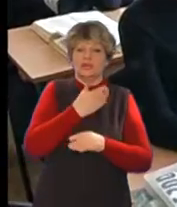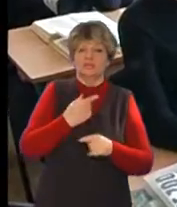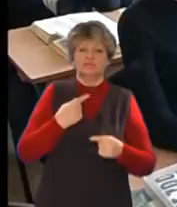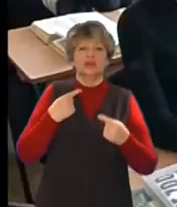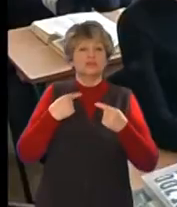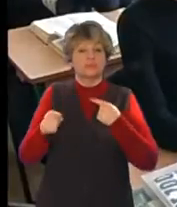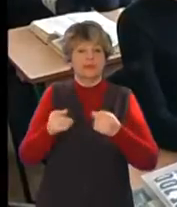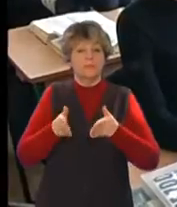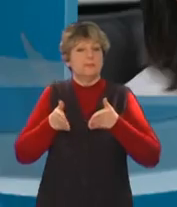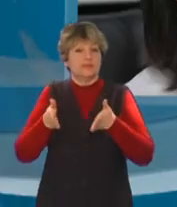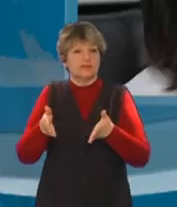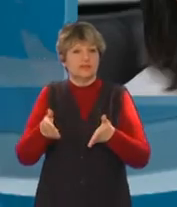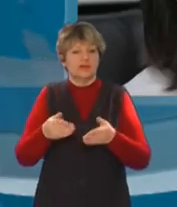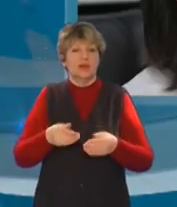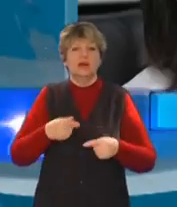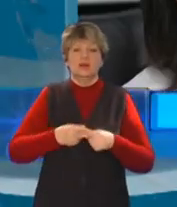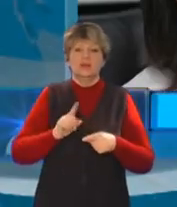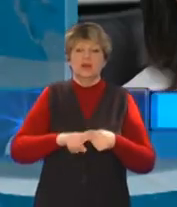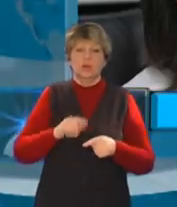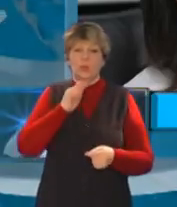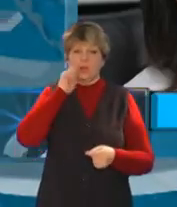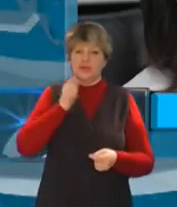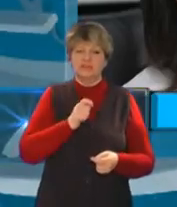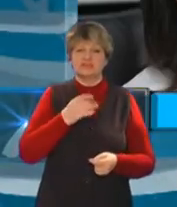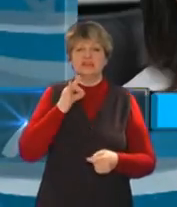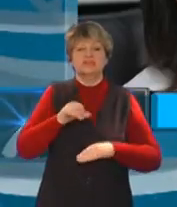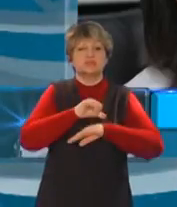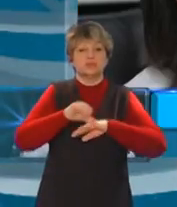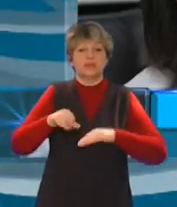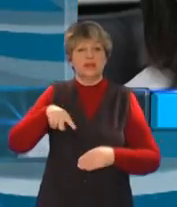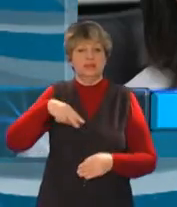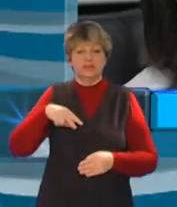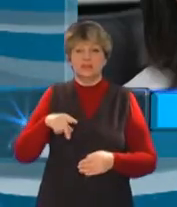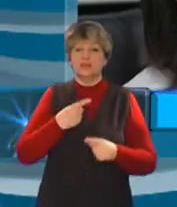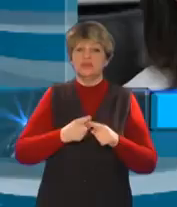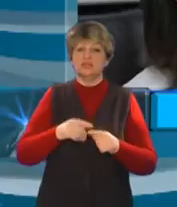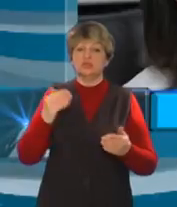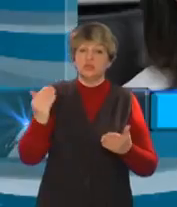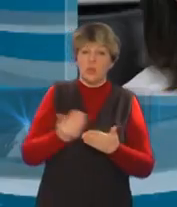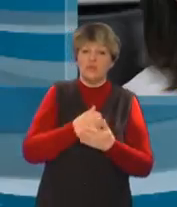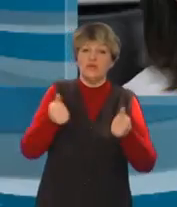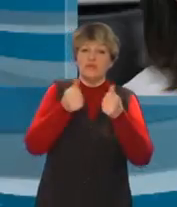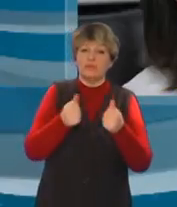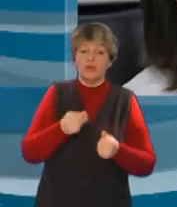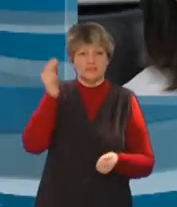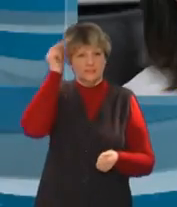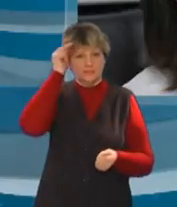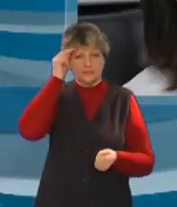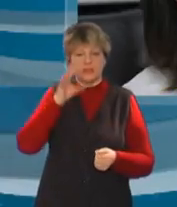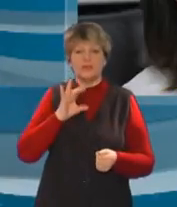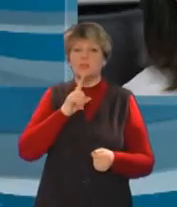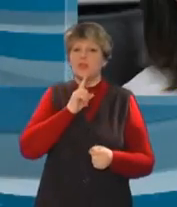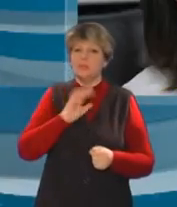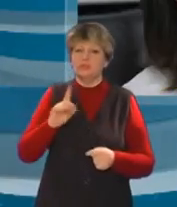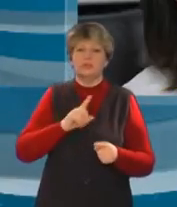підходу у викладанні. Підхід з інтеграцією української та зарубіжної літератури передбачає інший формат вивчення літератури. Уже